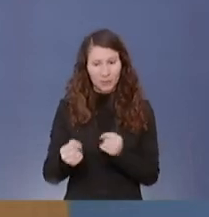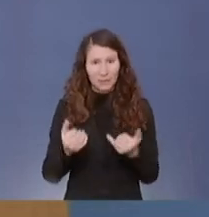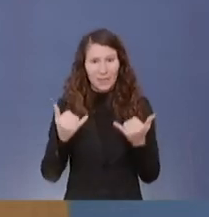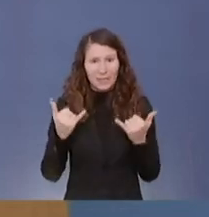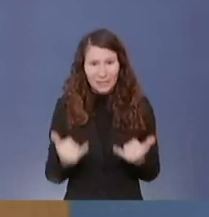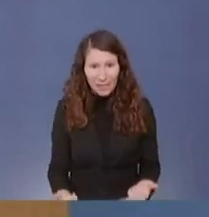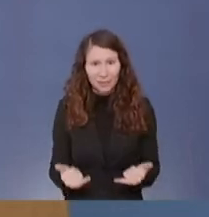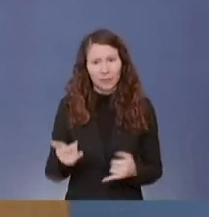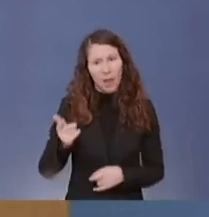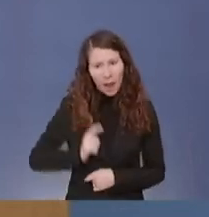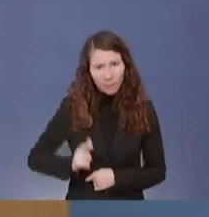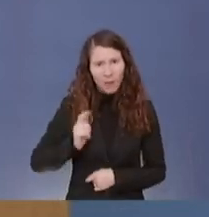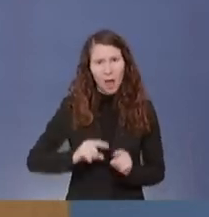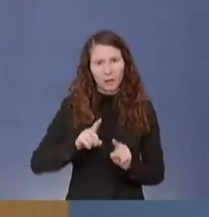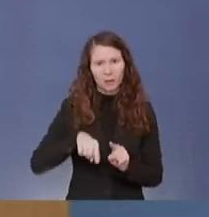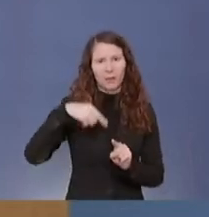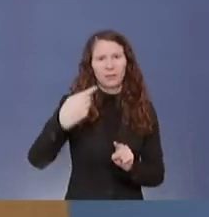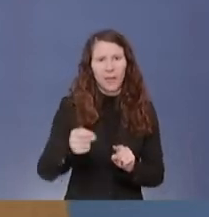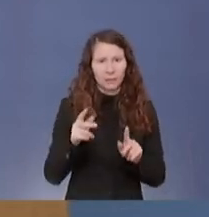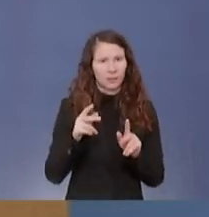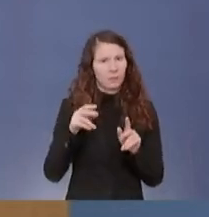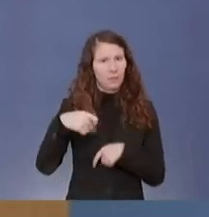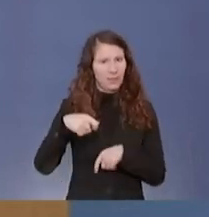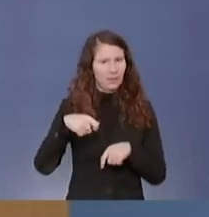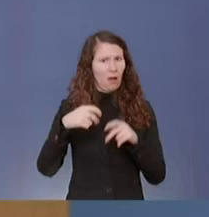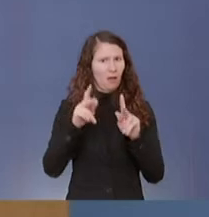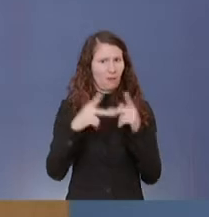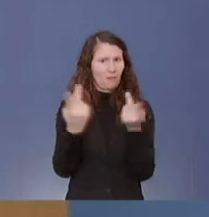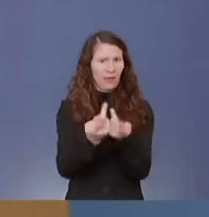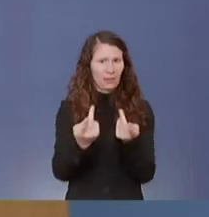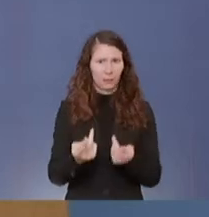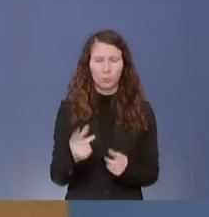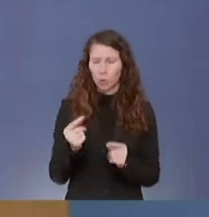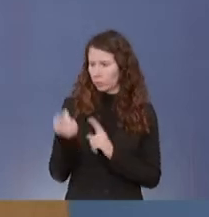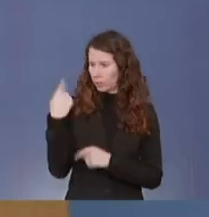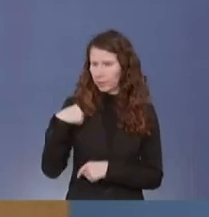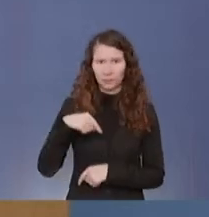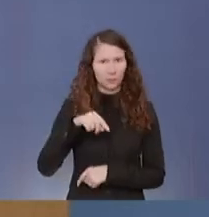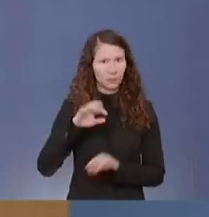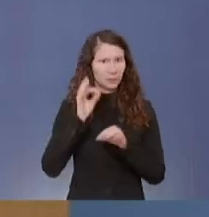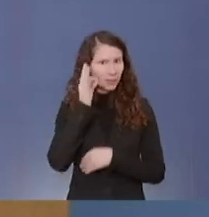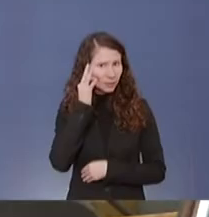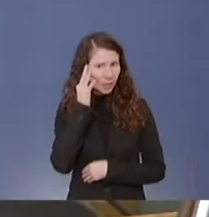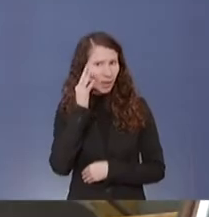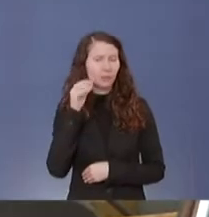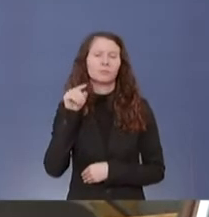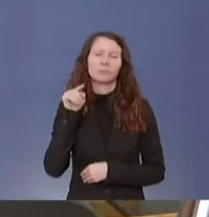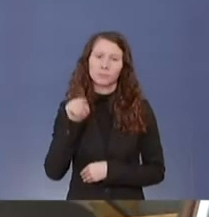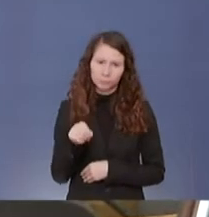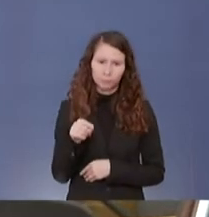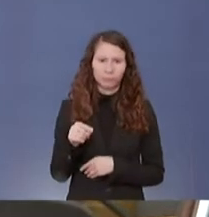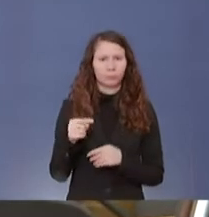vergangenen Dienstag gelten und Beschlüsse ja immer im Kreis der Ministerpräsidentin. Wir haben keinen Überblick, welche Teile der Wirtschaft geschlossen werden.